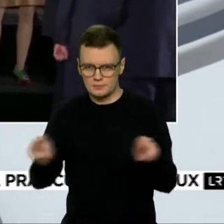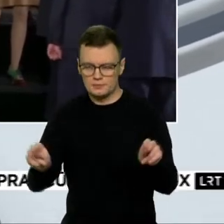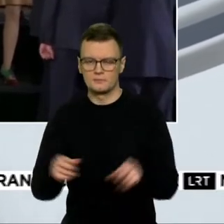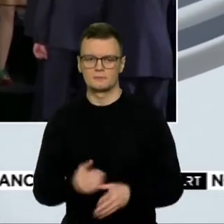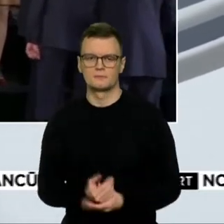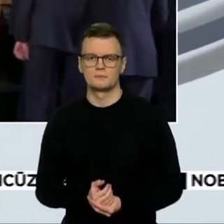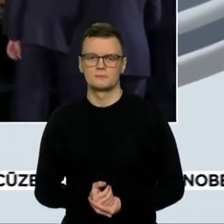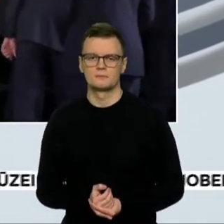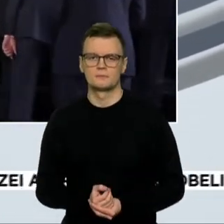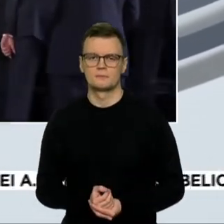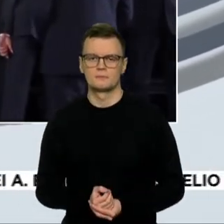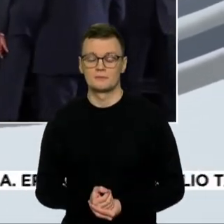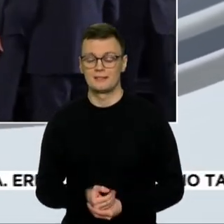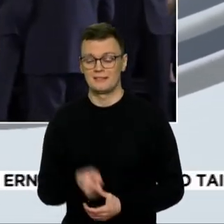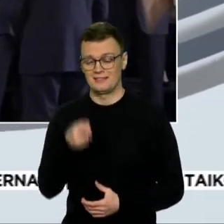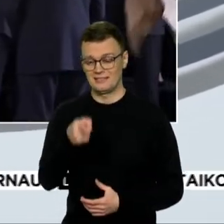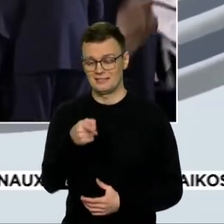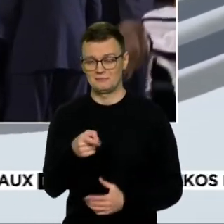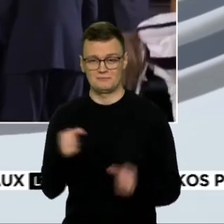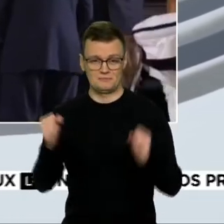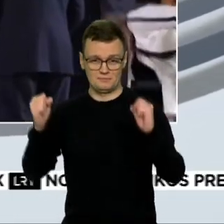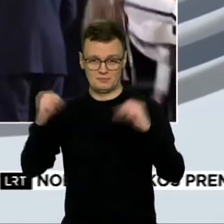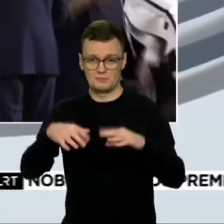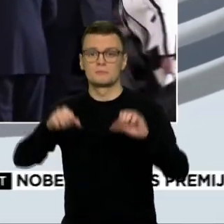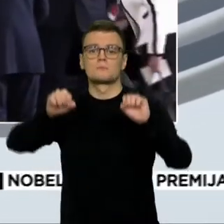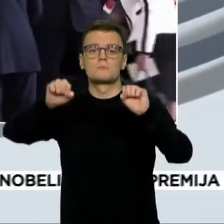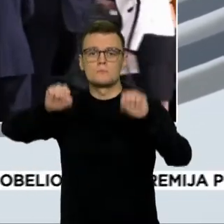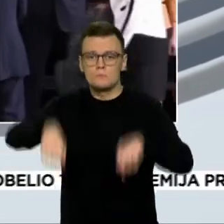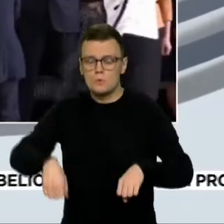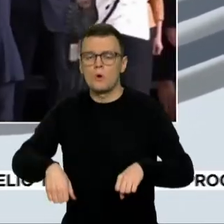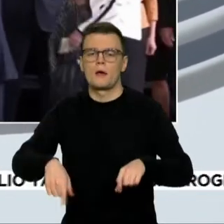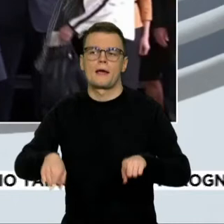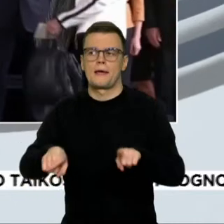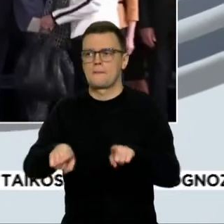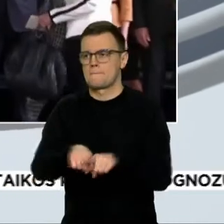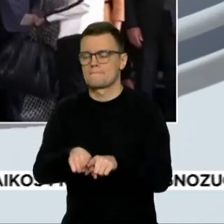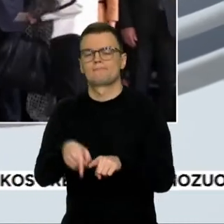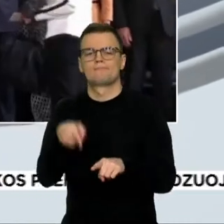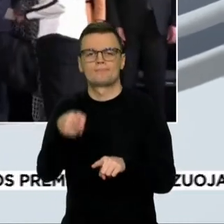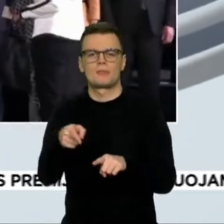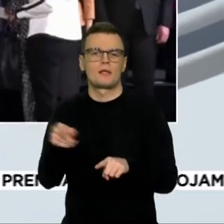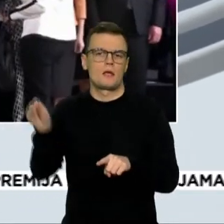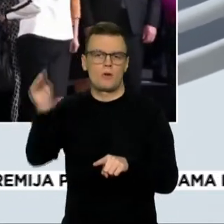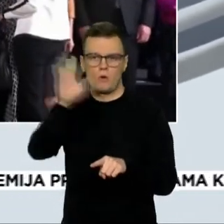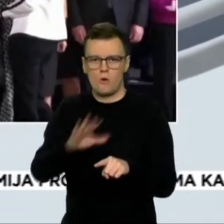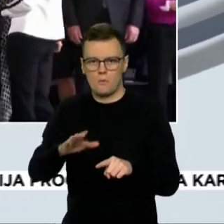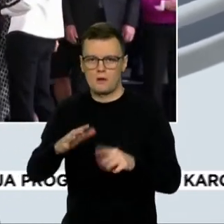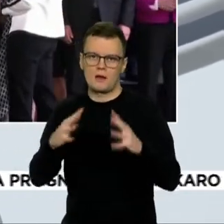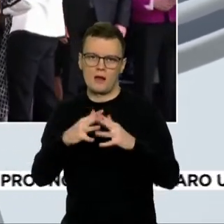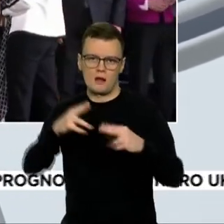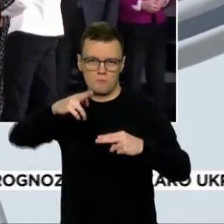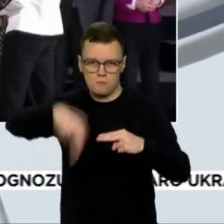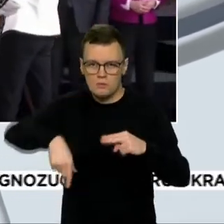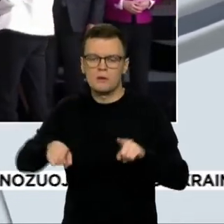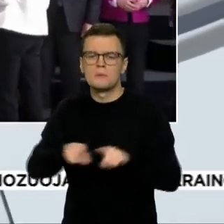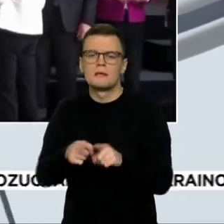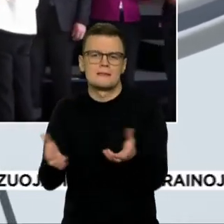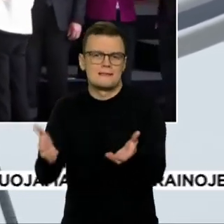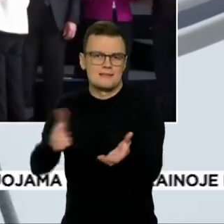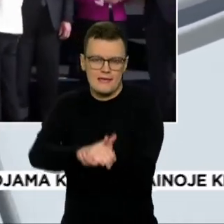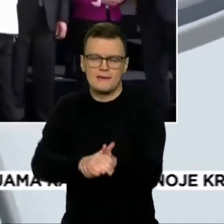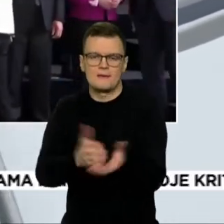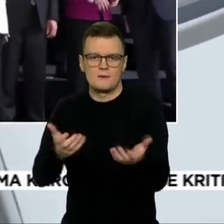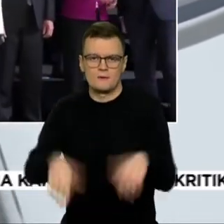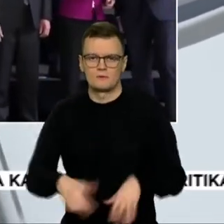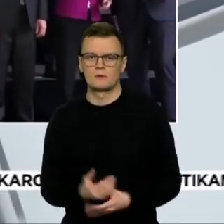šitas susitikimas gali būti proga užbaigti Europoje karą ir atkurti taiką. Tai Volodymyra